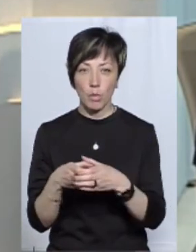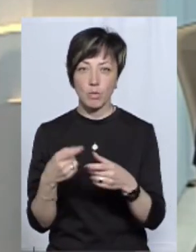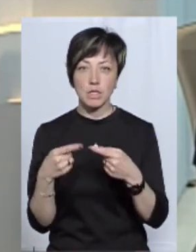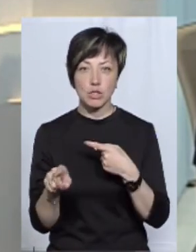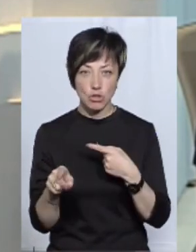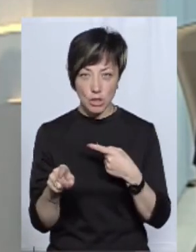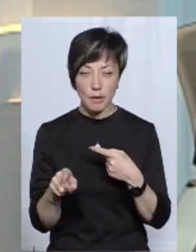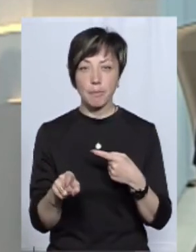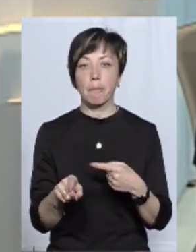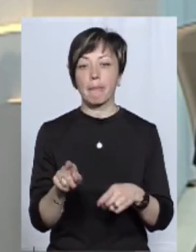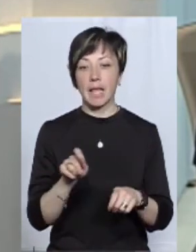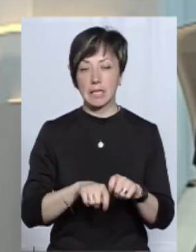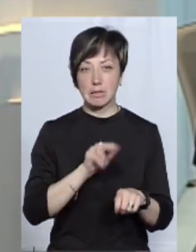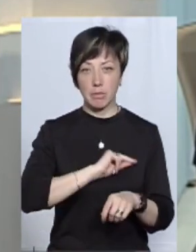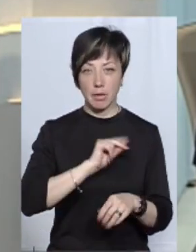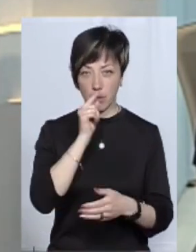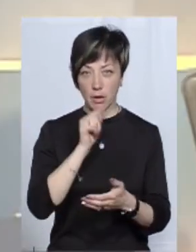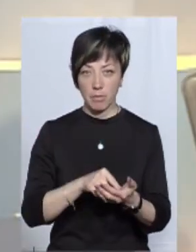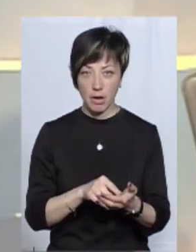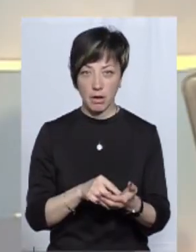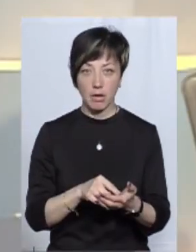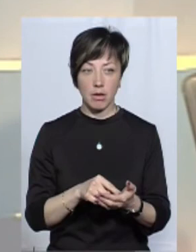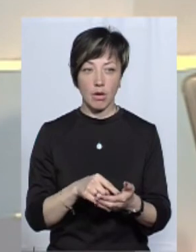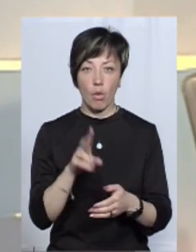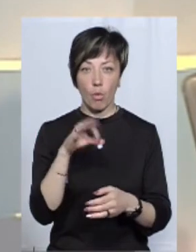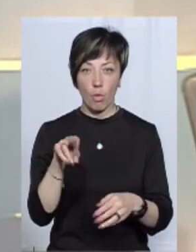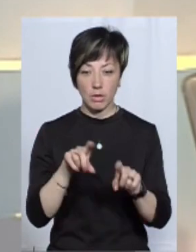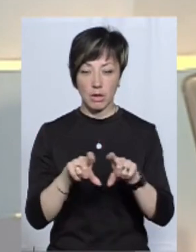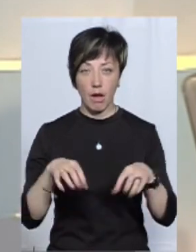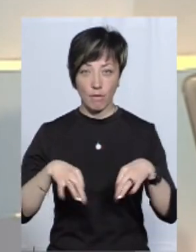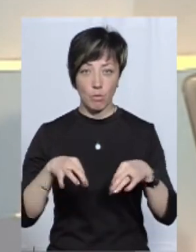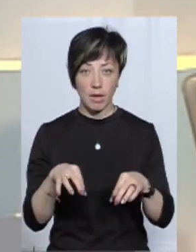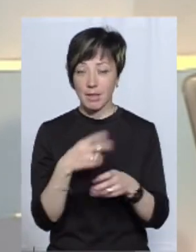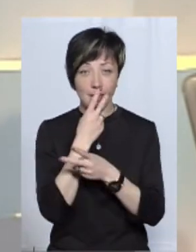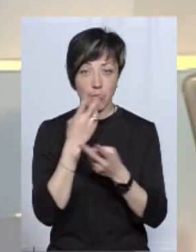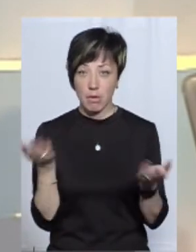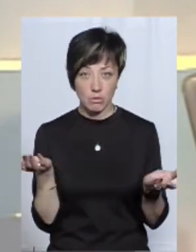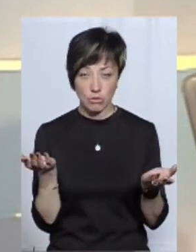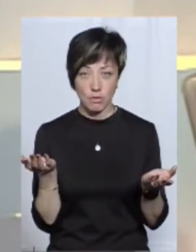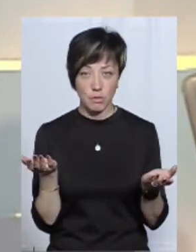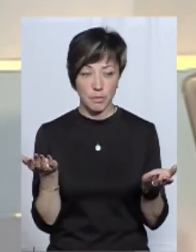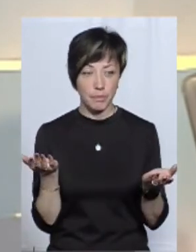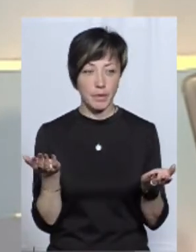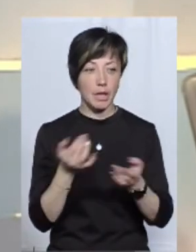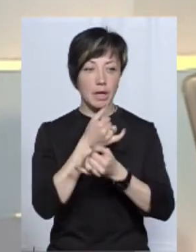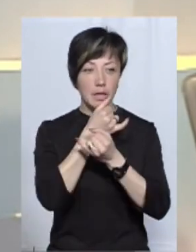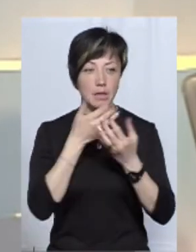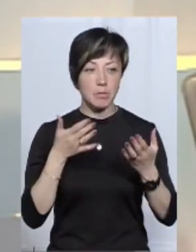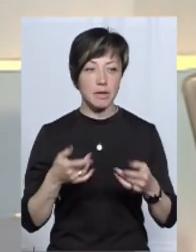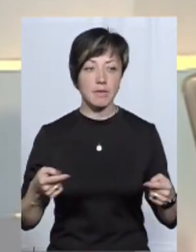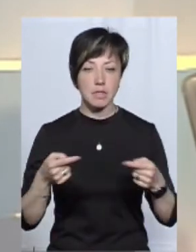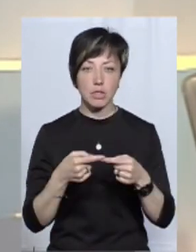інших митниць. Інспектор, якому потрапляв вінкод цього автомобіля конкретного, він не бачив і не міг